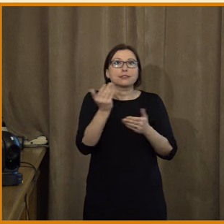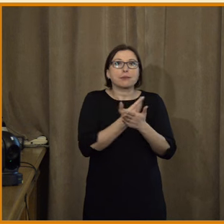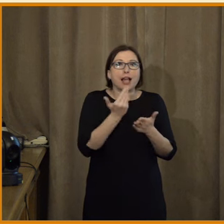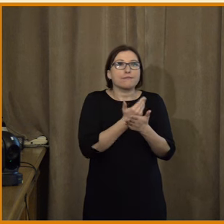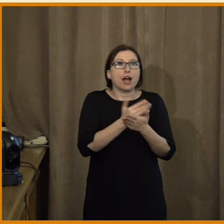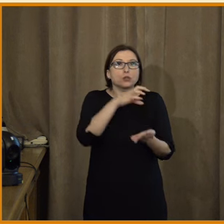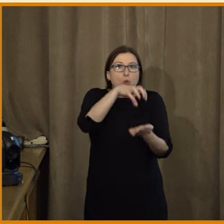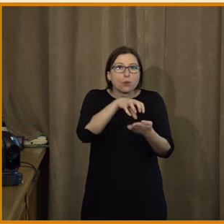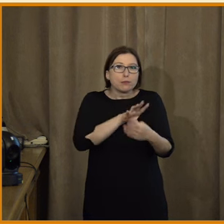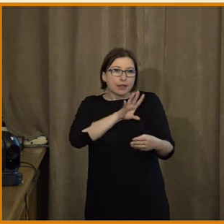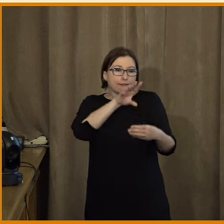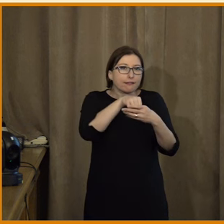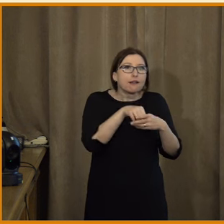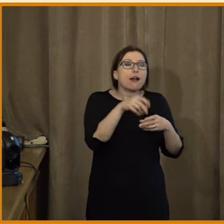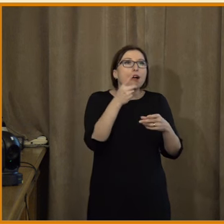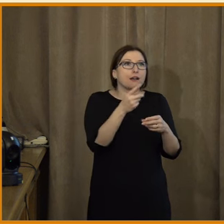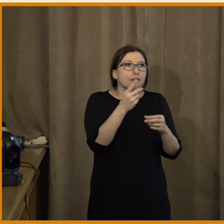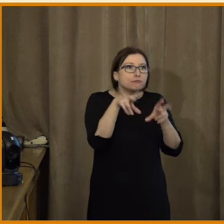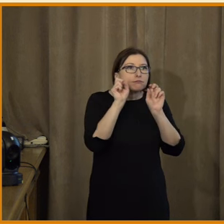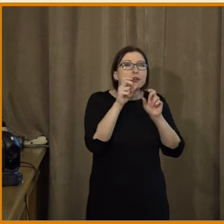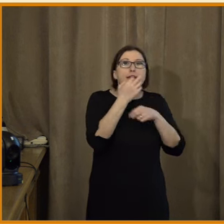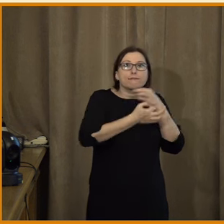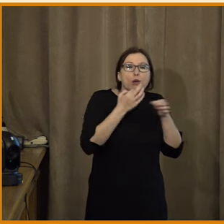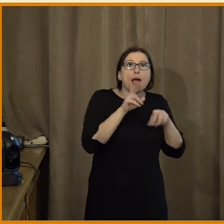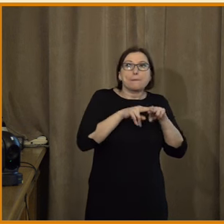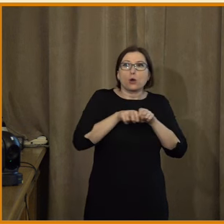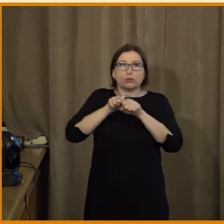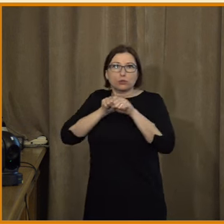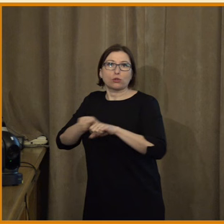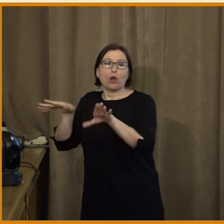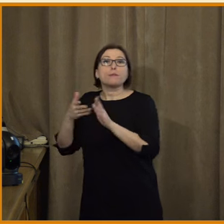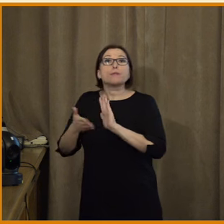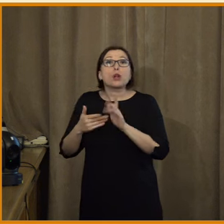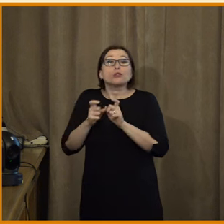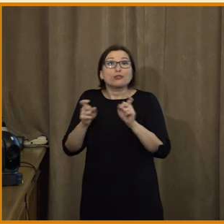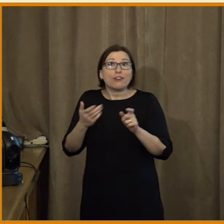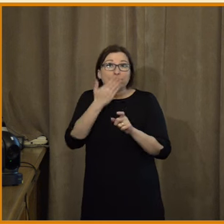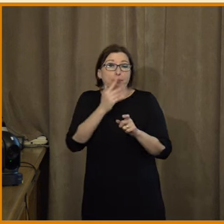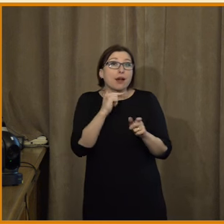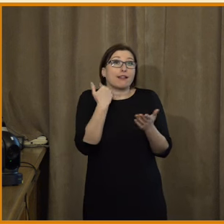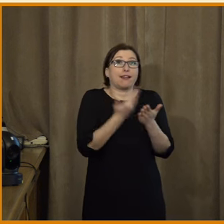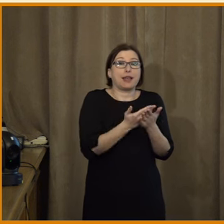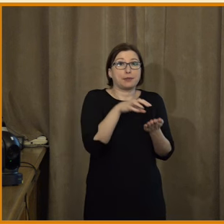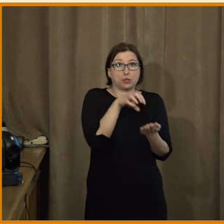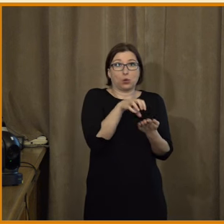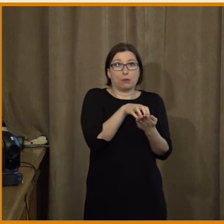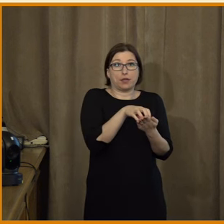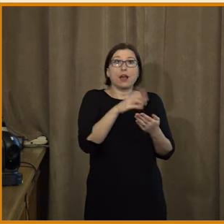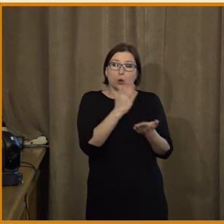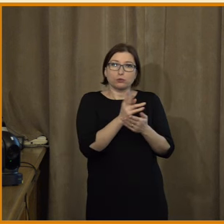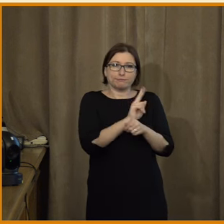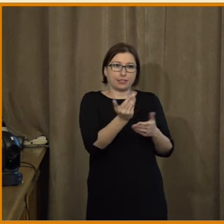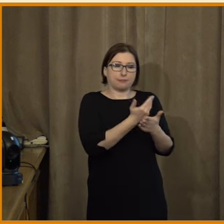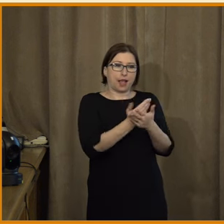skupiny a začne ty dezinformace aktivně šířit, tak tam určitě může hrát roli to, že mu ten algoritmus nabídne třeba nějakou tu